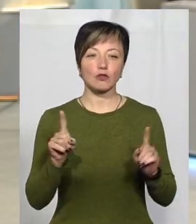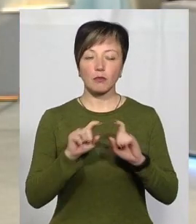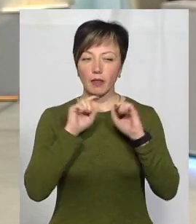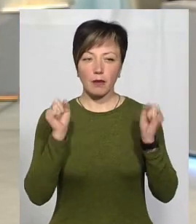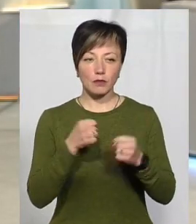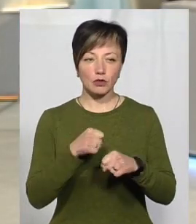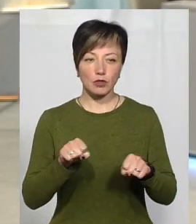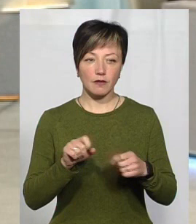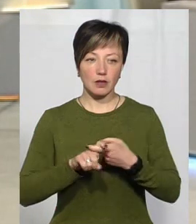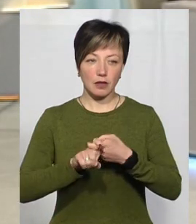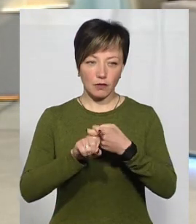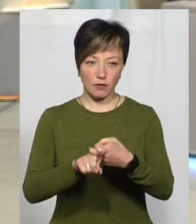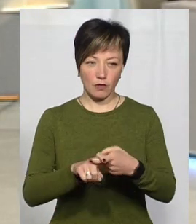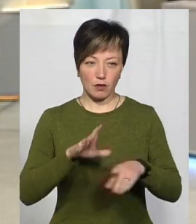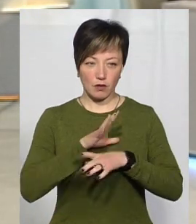можливити інфікування.